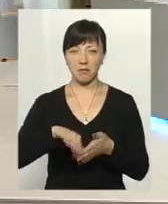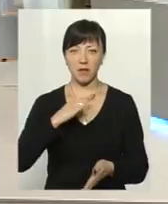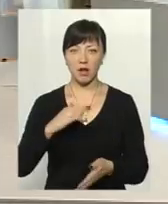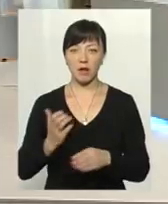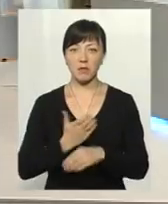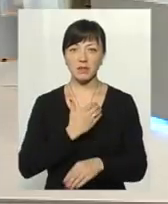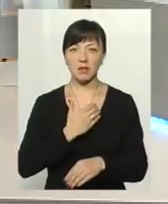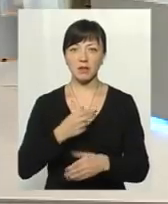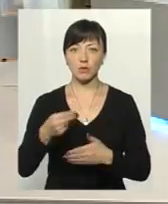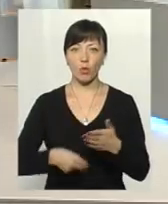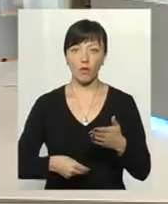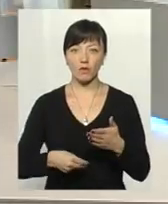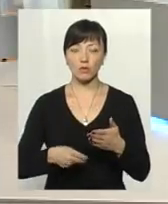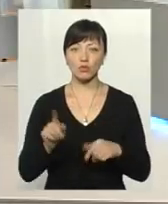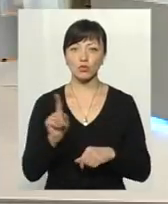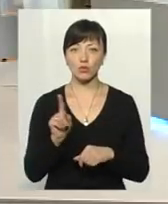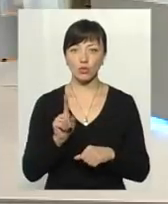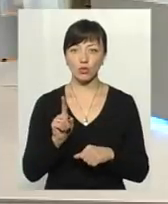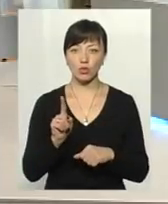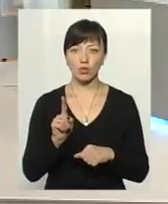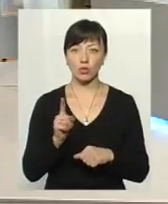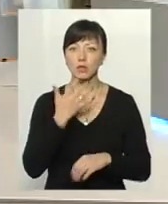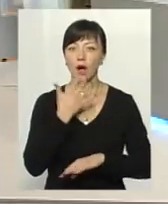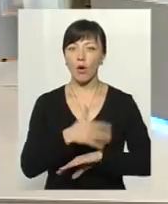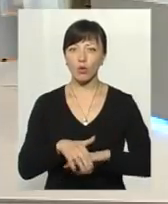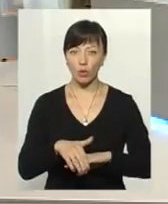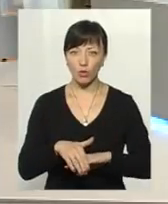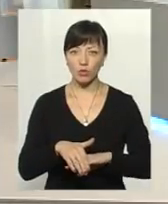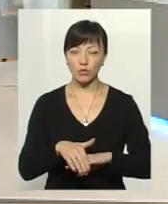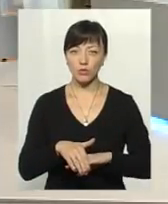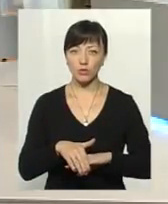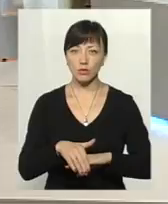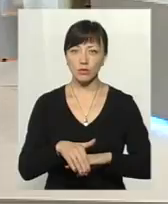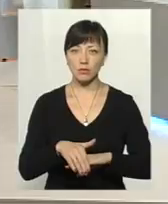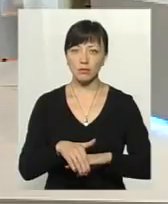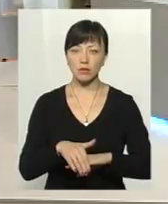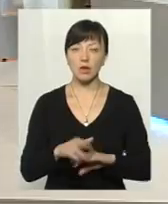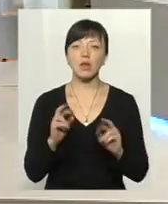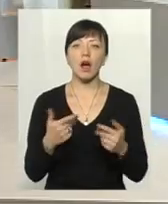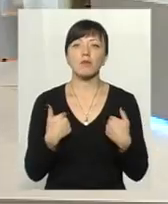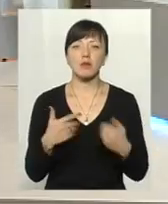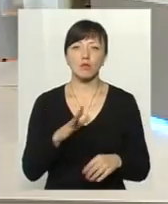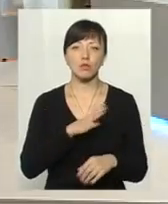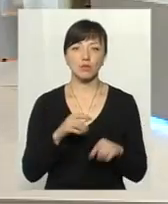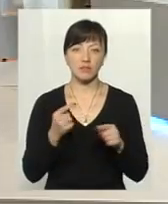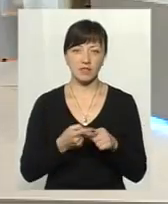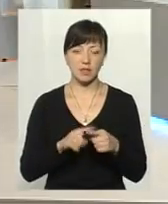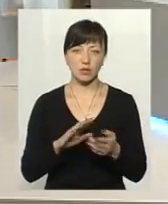присилає справку за кордону. От як мені бути тут?